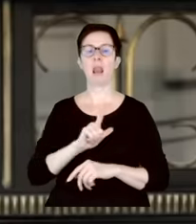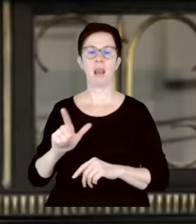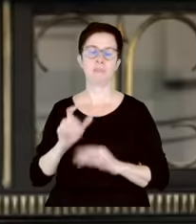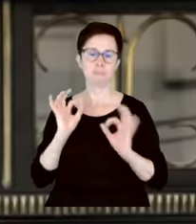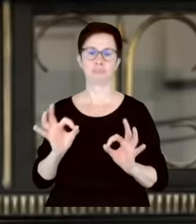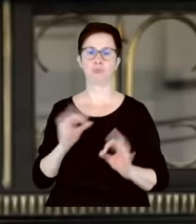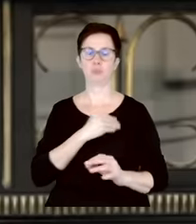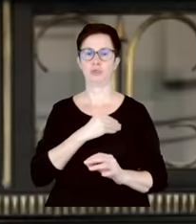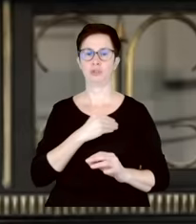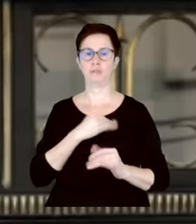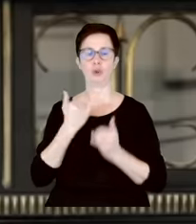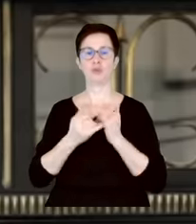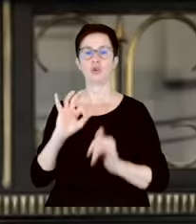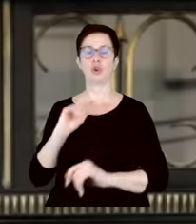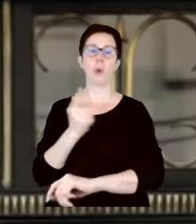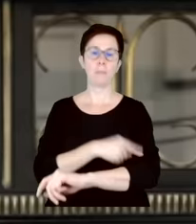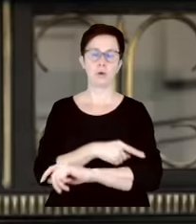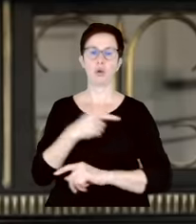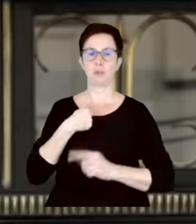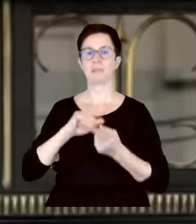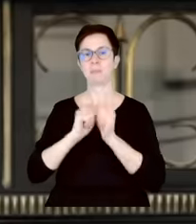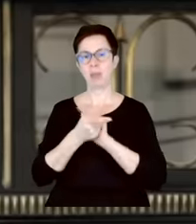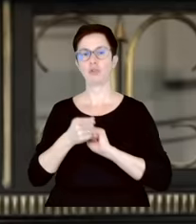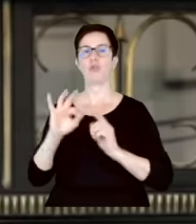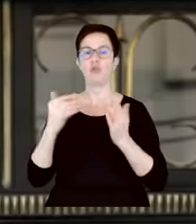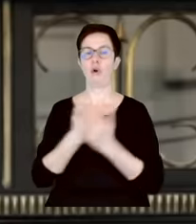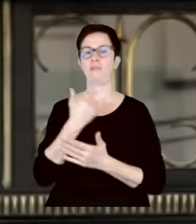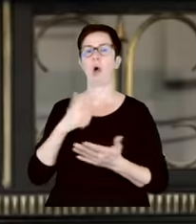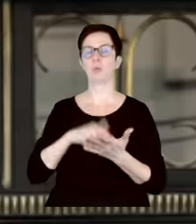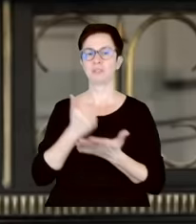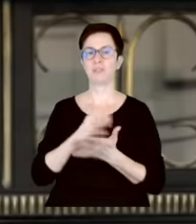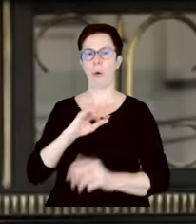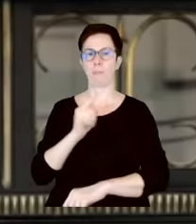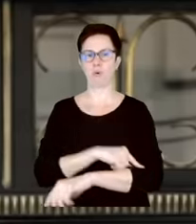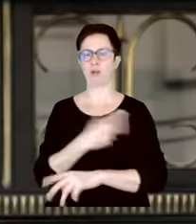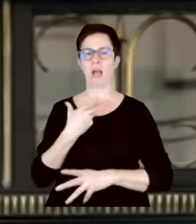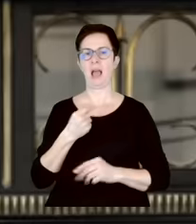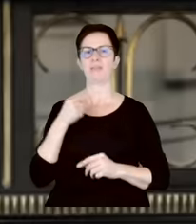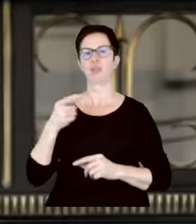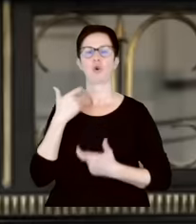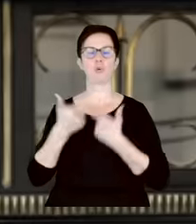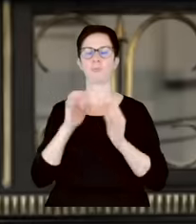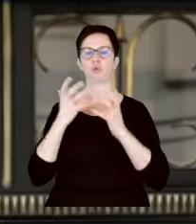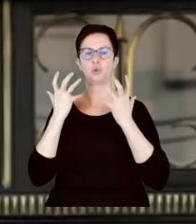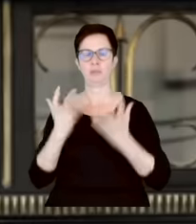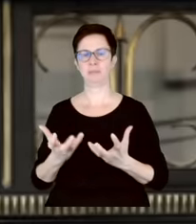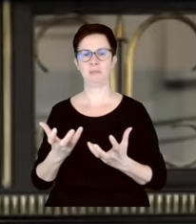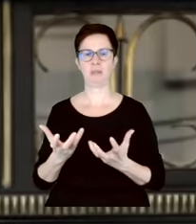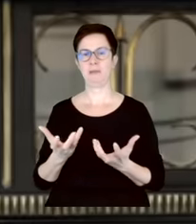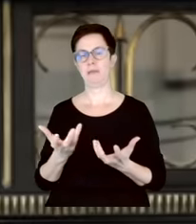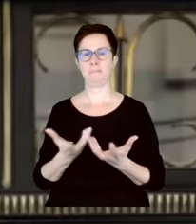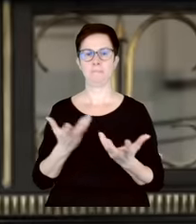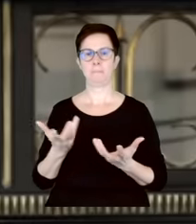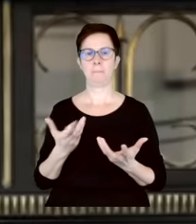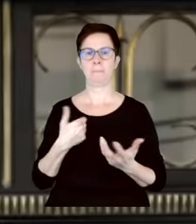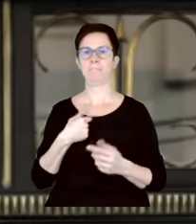prokuraturze, zmieniamy ją nowelizacją ustawy o prokuraturze. A nie robimy sobie co chcemy, powołujemy sobie kogo chcemy, bo